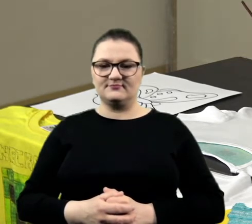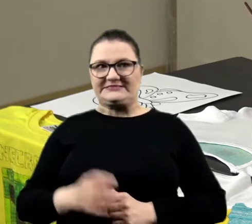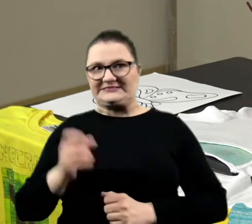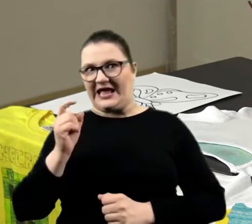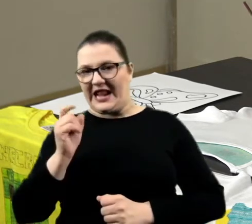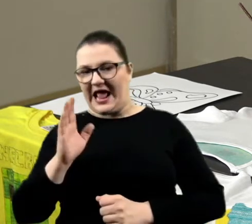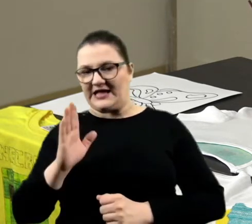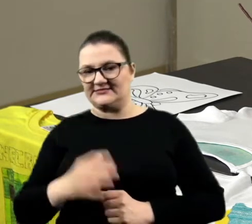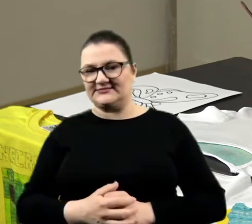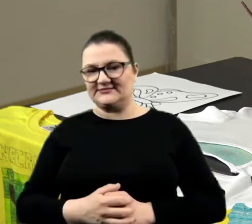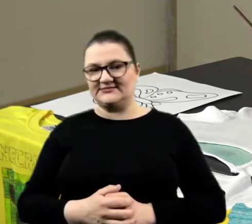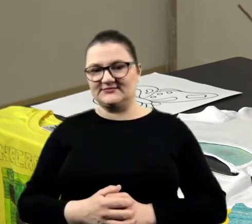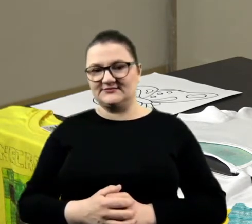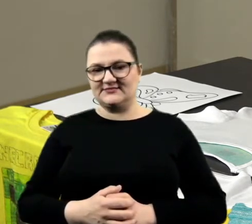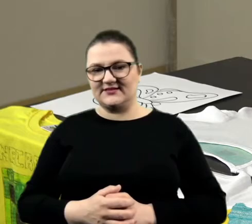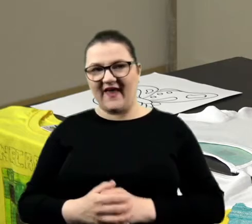A przyjdzie na to.